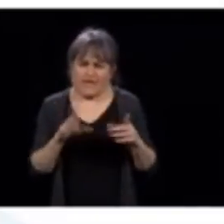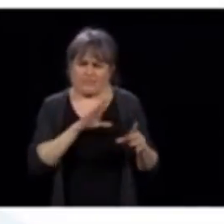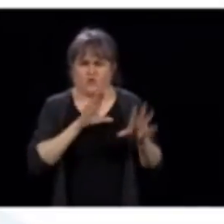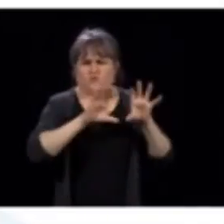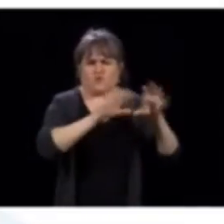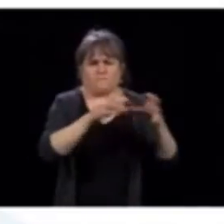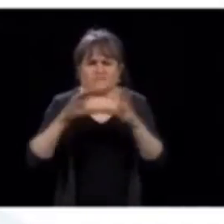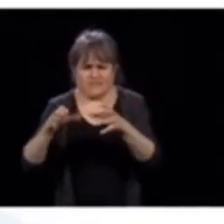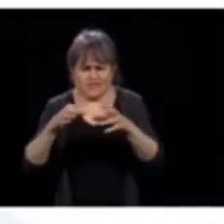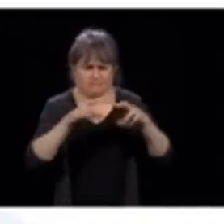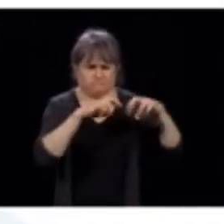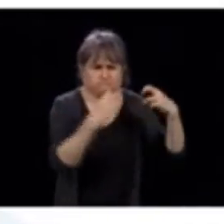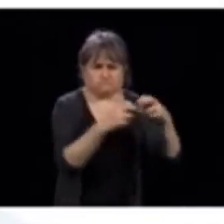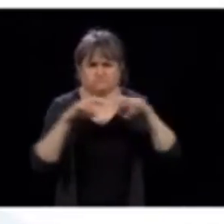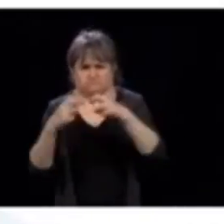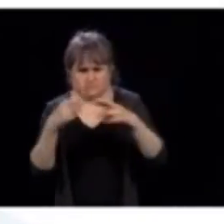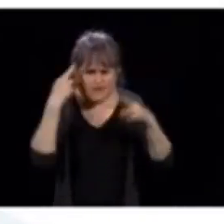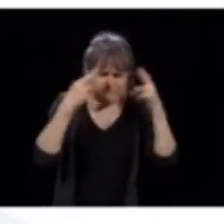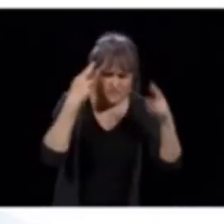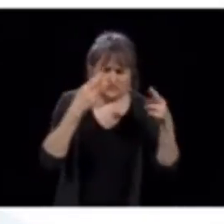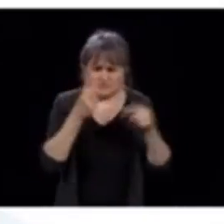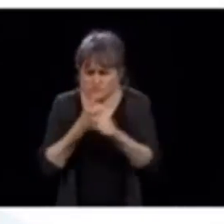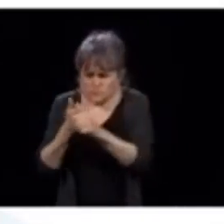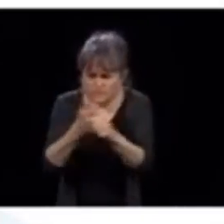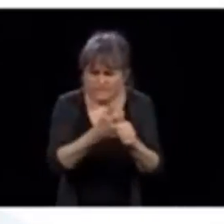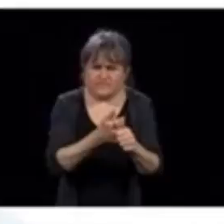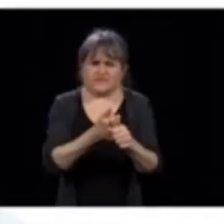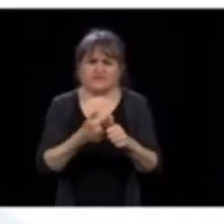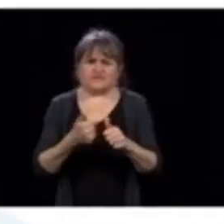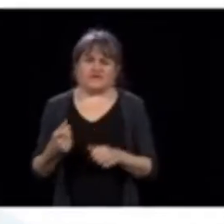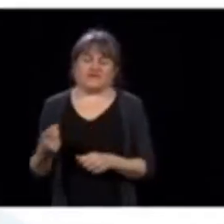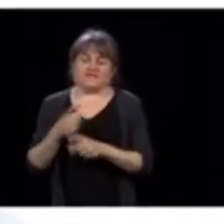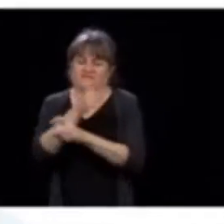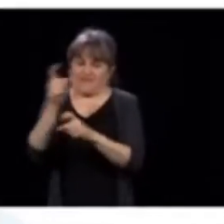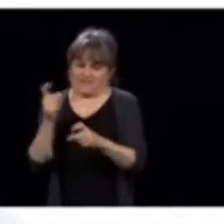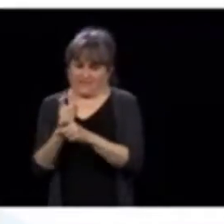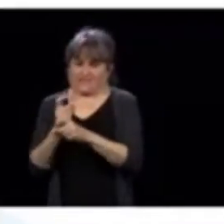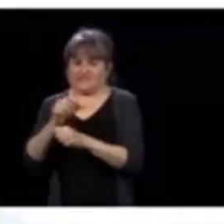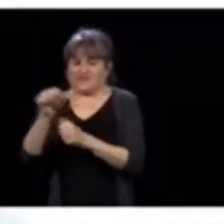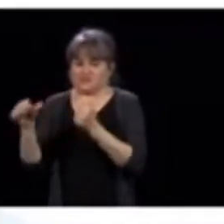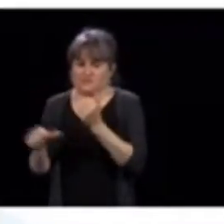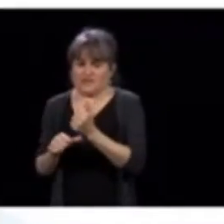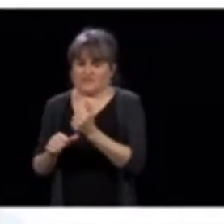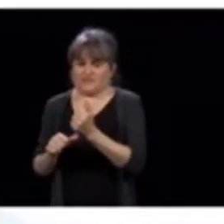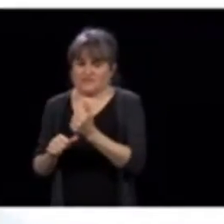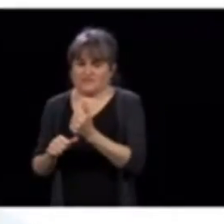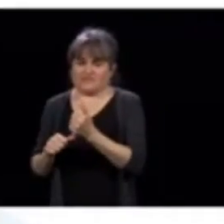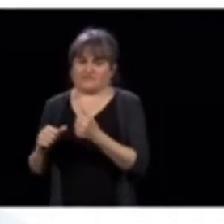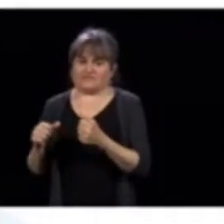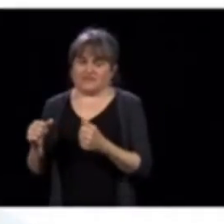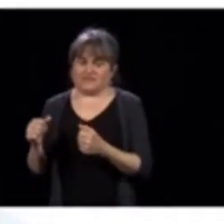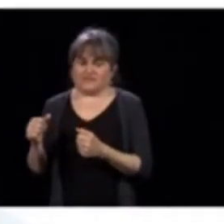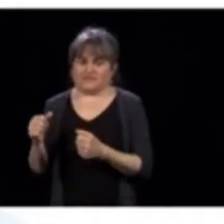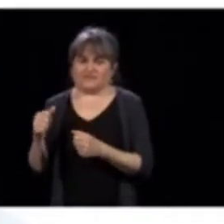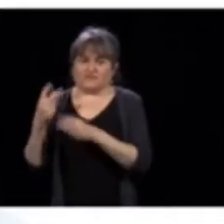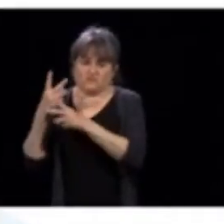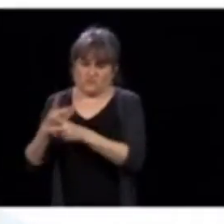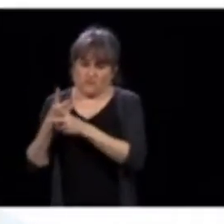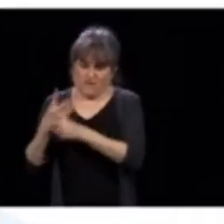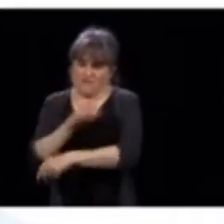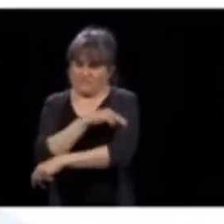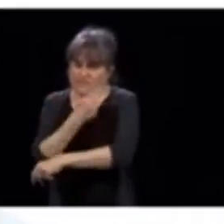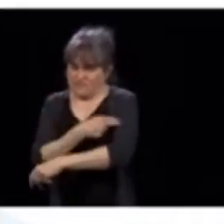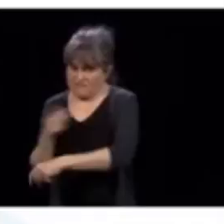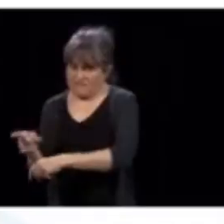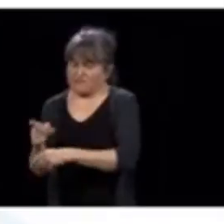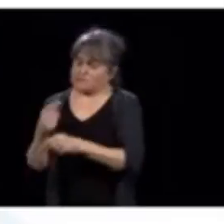je parle à la sous-ministre adjointe des affaires hospitalières tous les jours, et j'ai parlé au directeur national de la